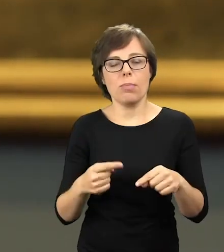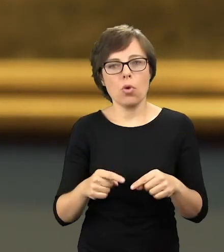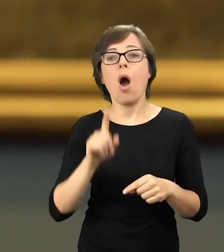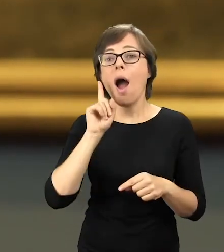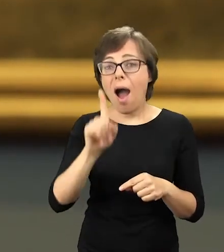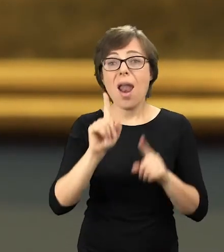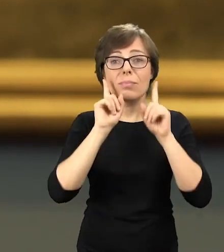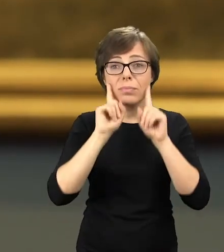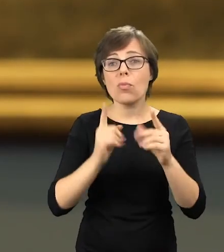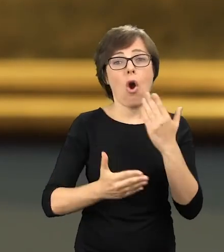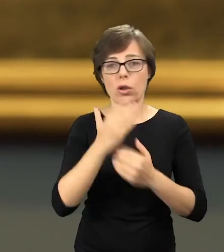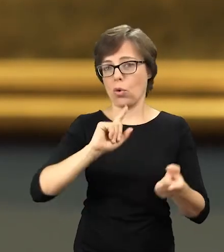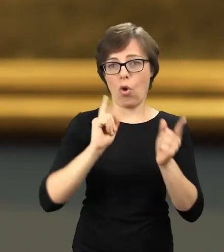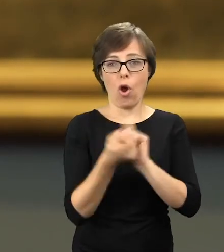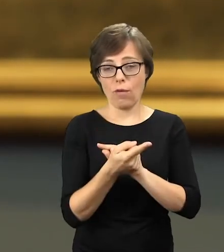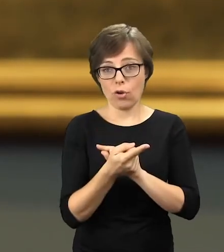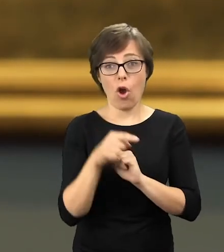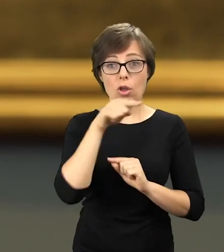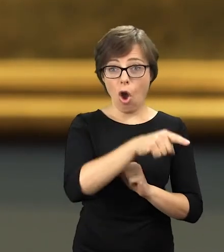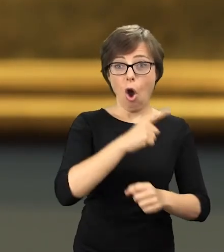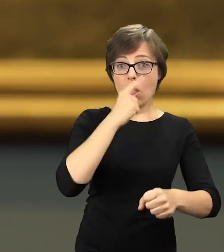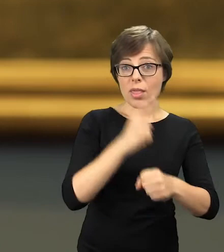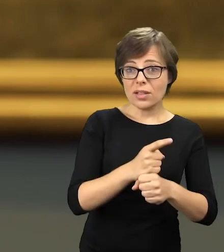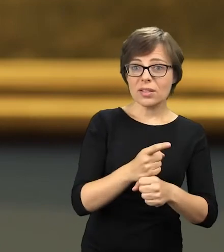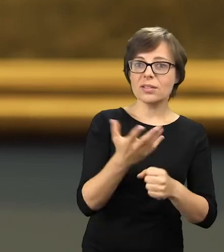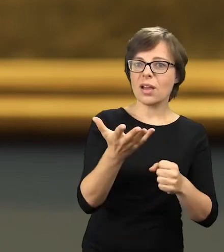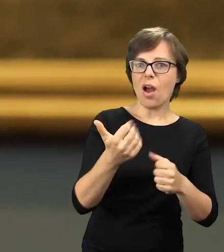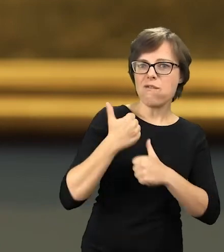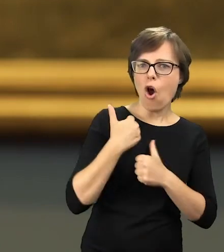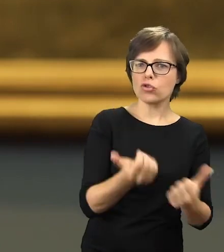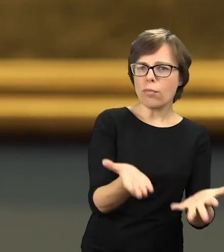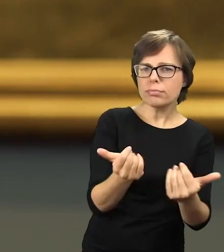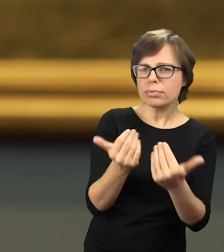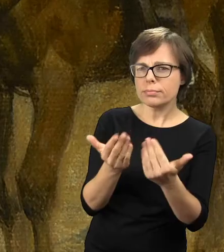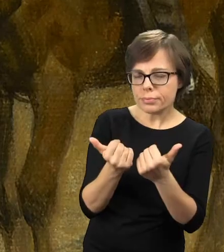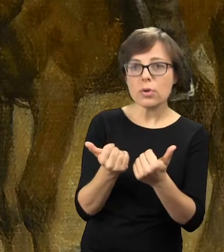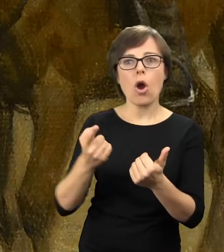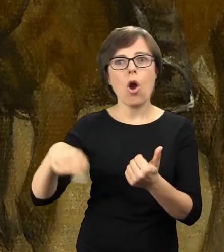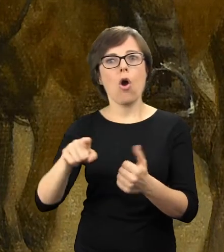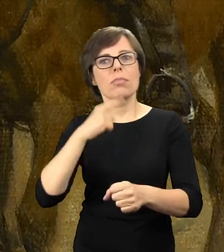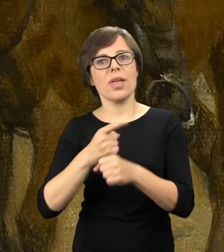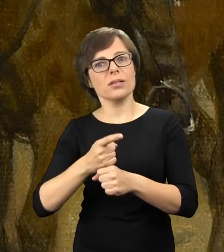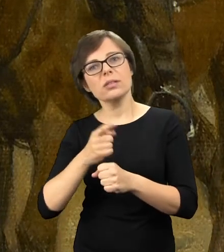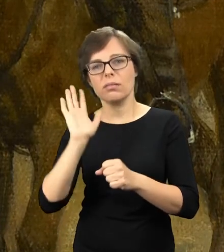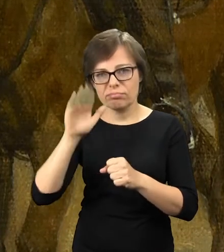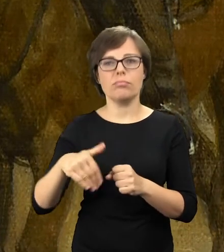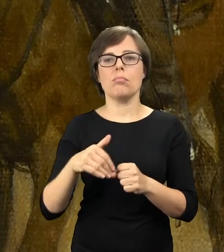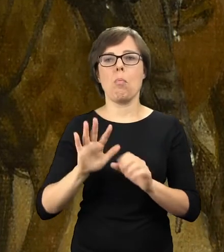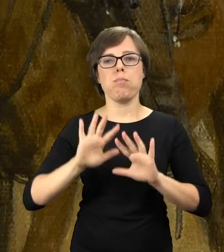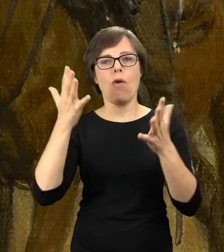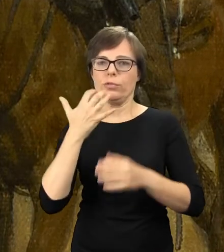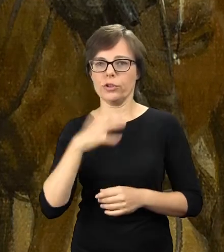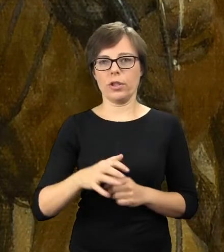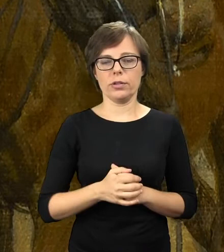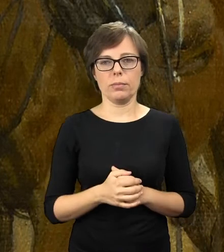branka przyspieszyła tylko wybuch powstania. Być może ów chłop, który